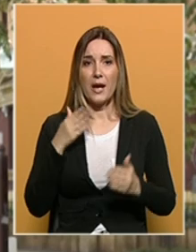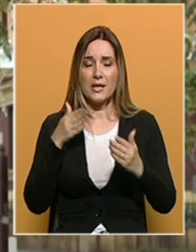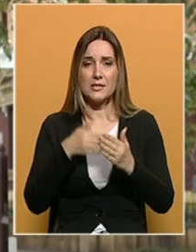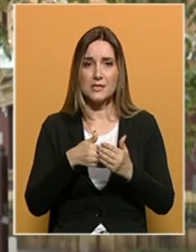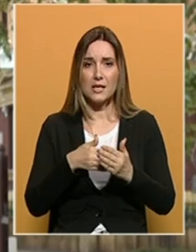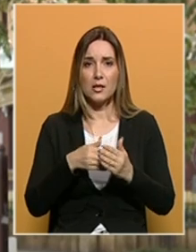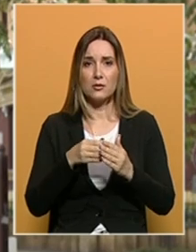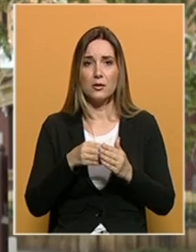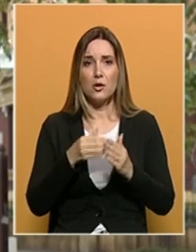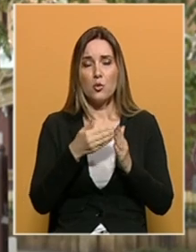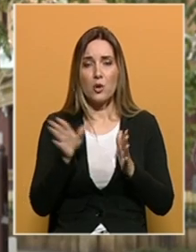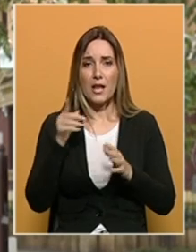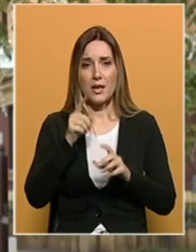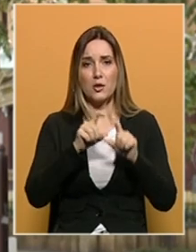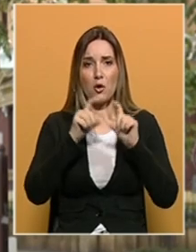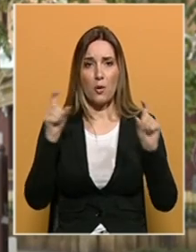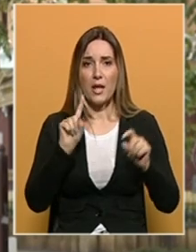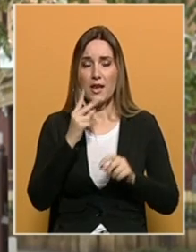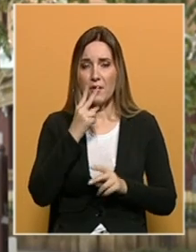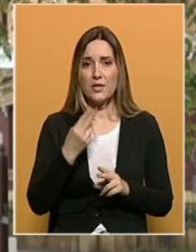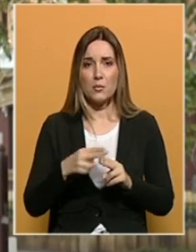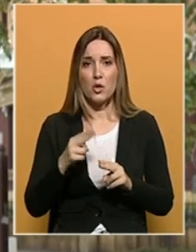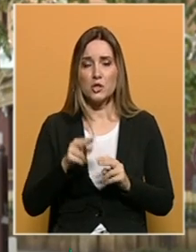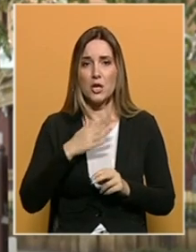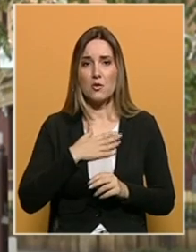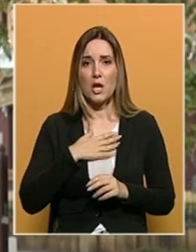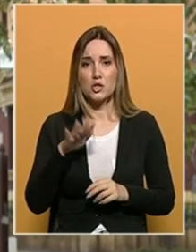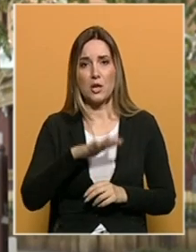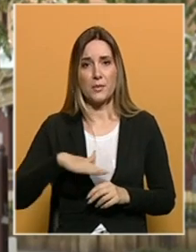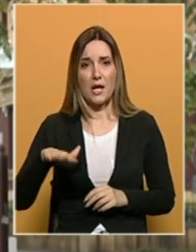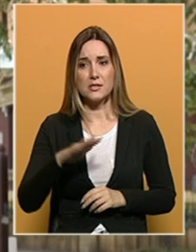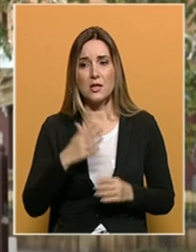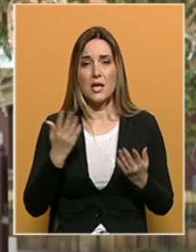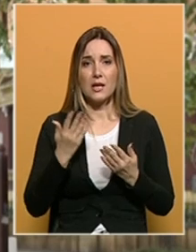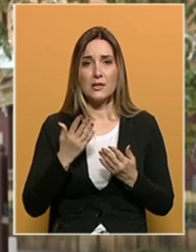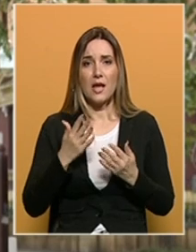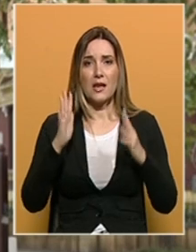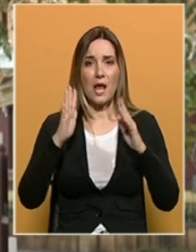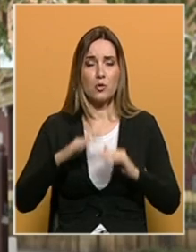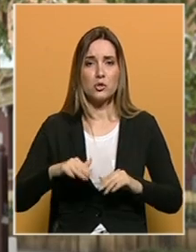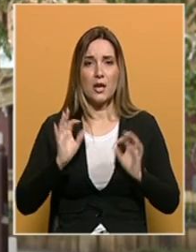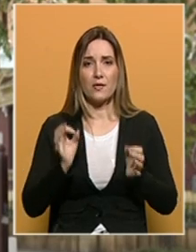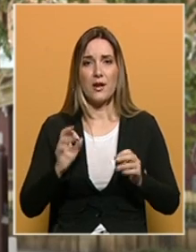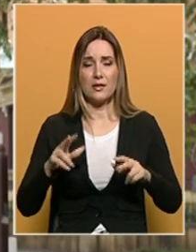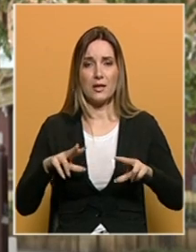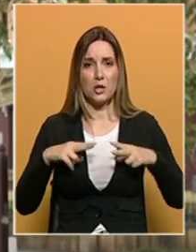cilj uklanjanje tog objekta jer ne vidimo rješenje u našem nasilju gdje nam je drastično narušena kvaliteta života.